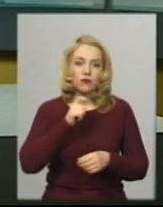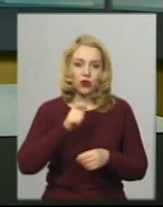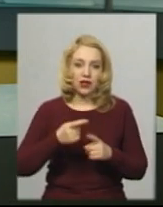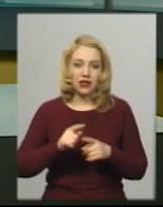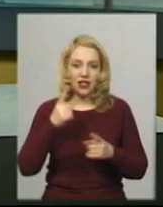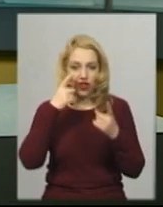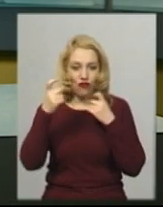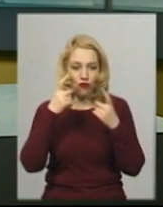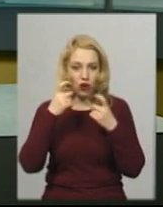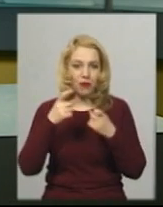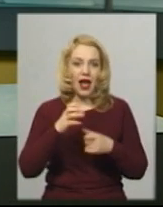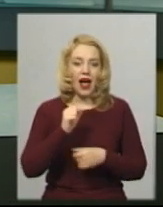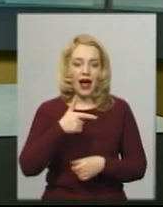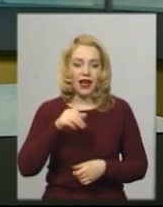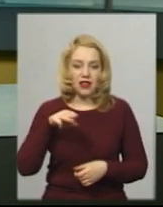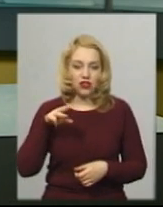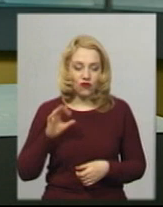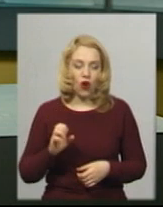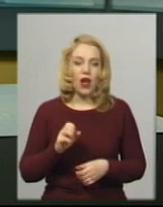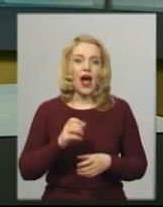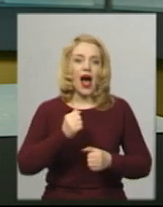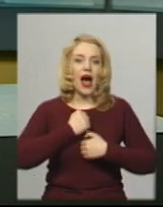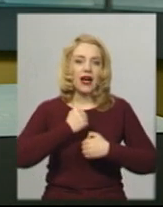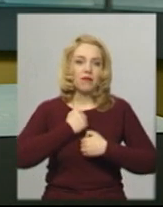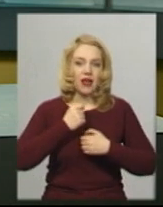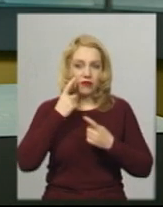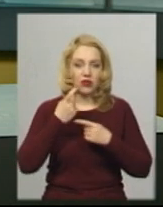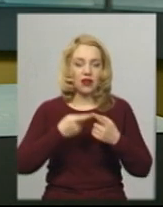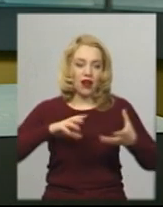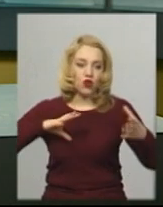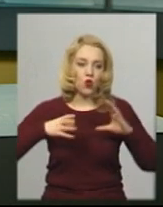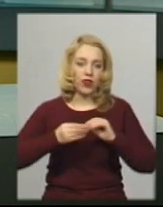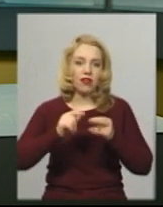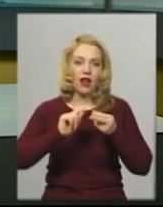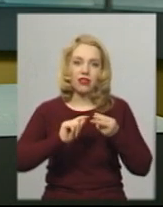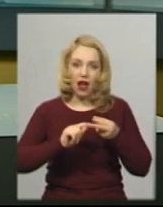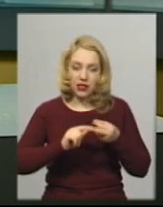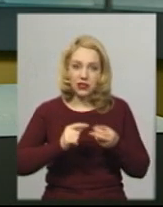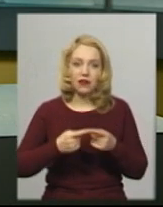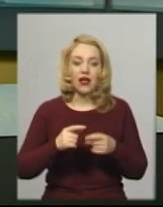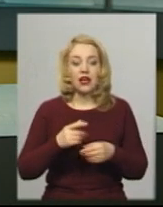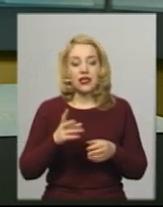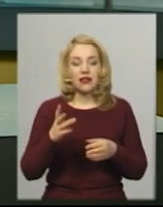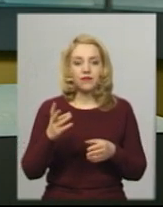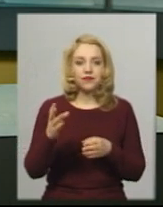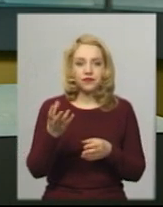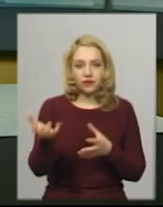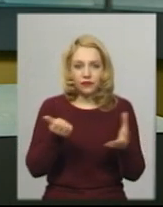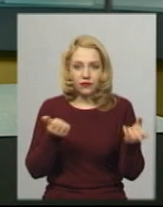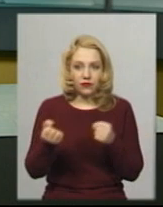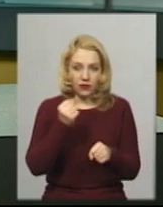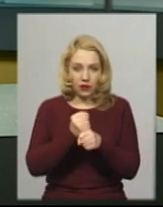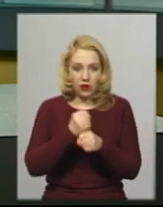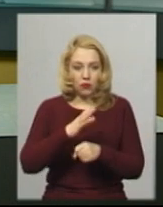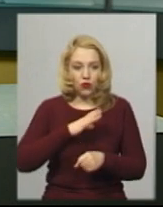«Армія Інформ» Андрій Агєєв. Сьогодні надійшли результати його аналізів. За сумісництвом лікар-реаніматолог працював у Хмельницькому